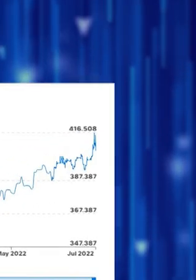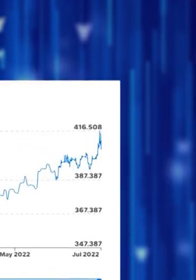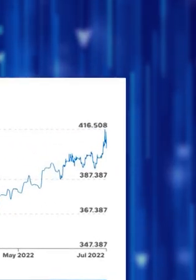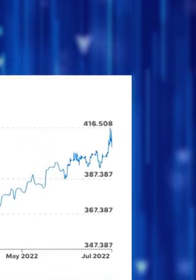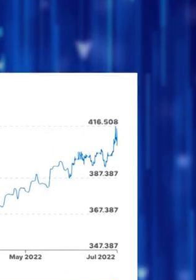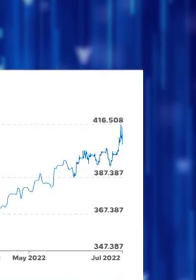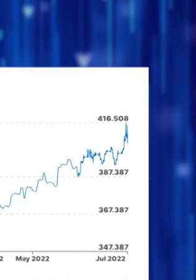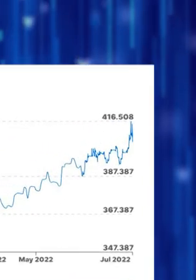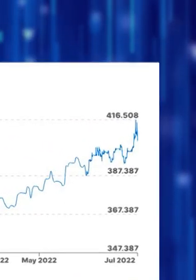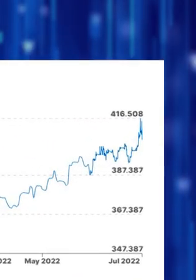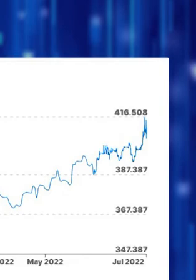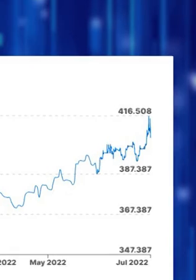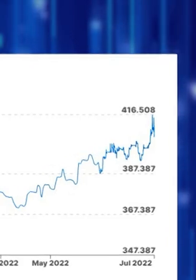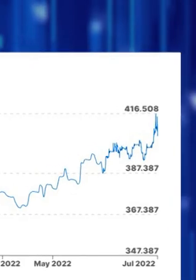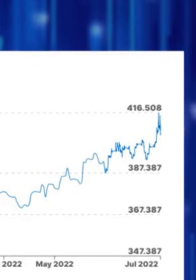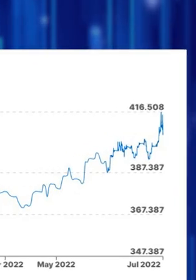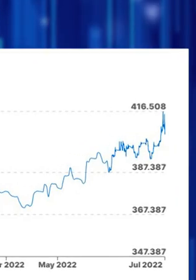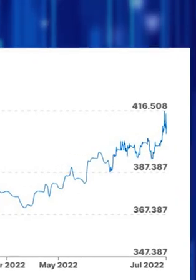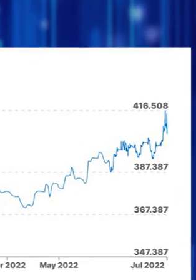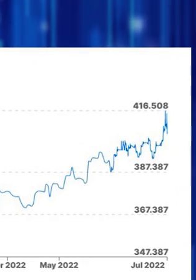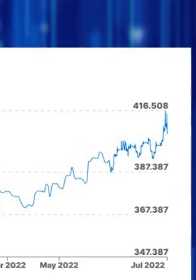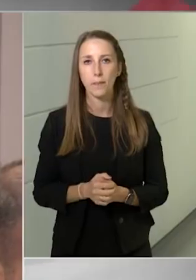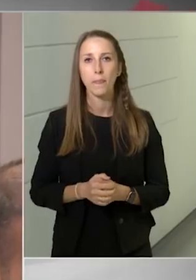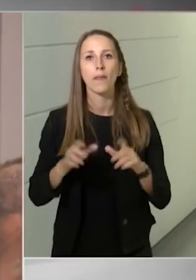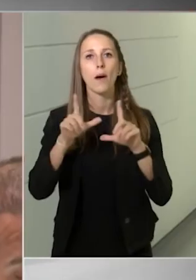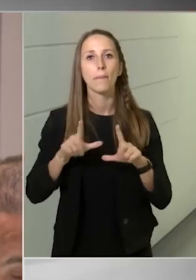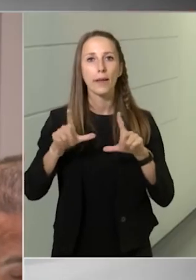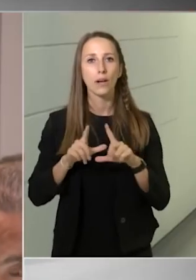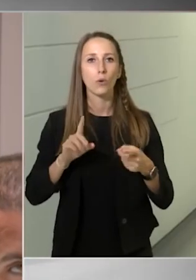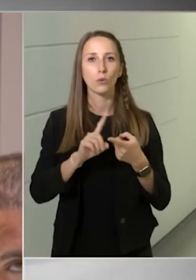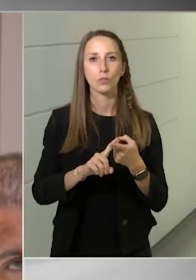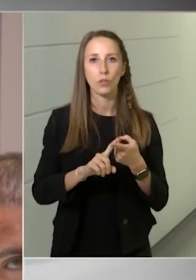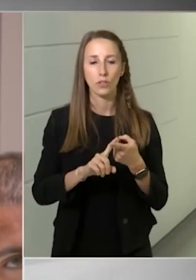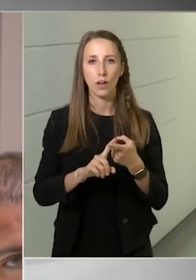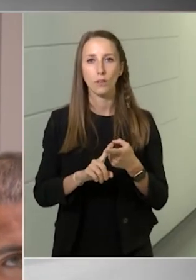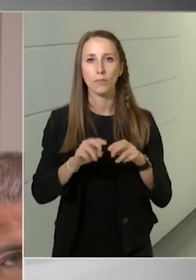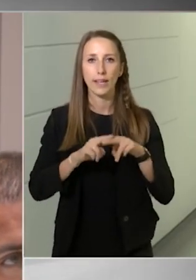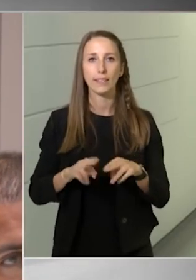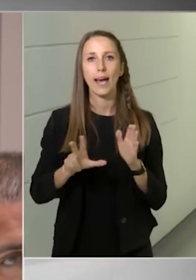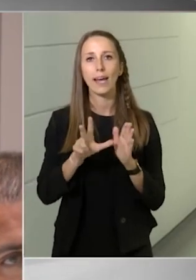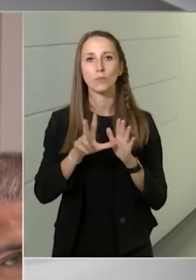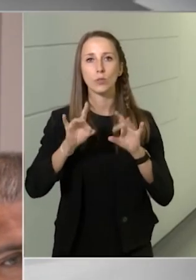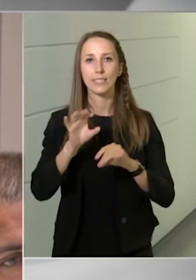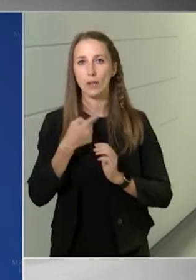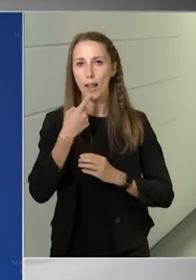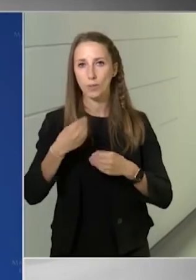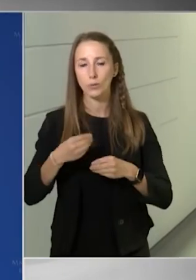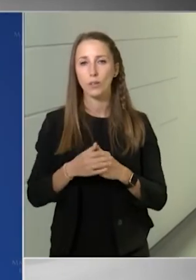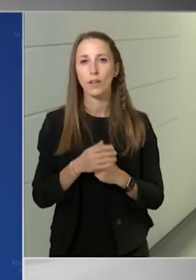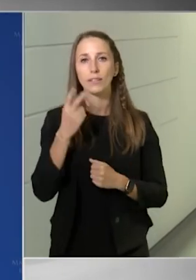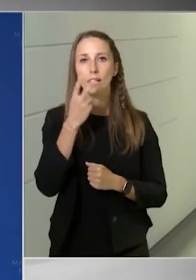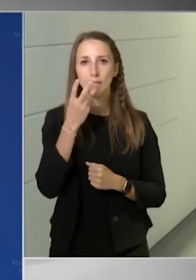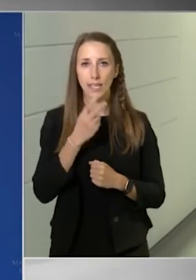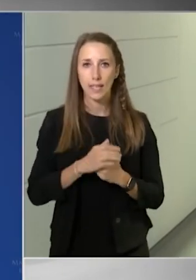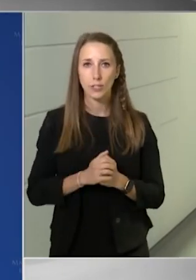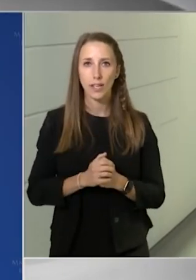államadósága hozzájárulnak a forint gyengüléséhez. Újságírói kérdésre válaszolva elhangzott, az Európai Bizottsággal, ha lesz